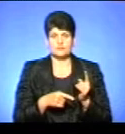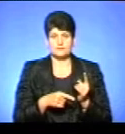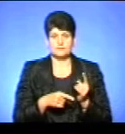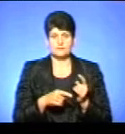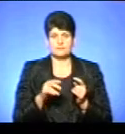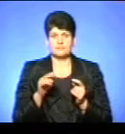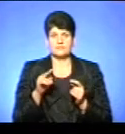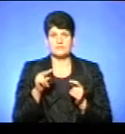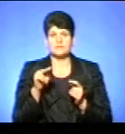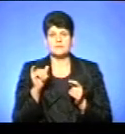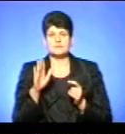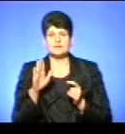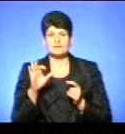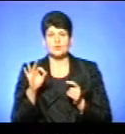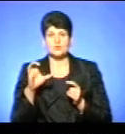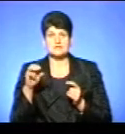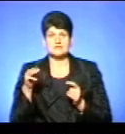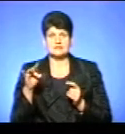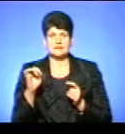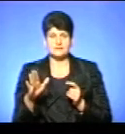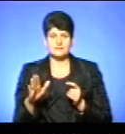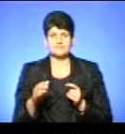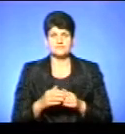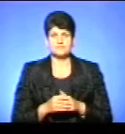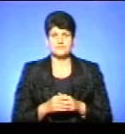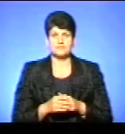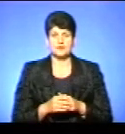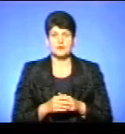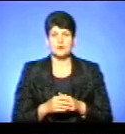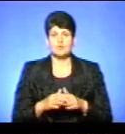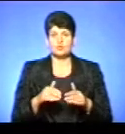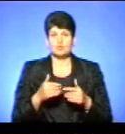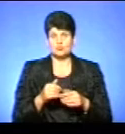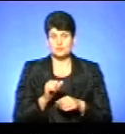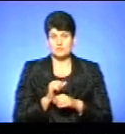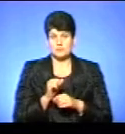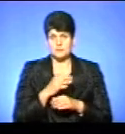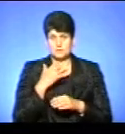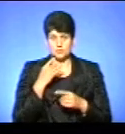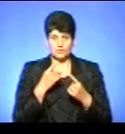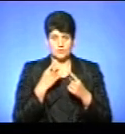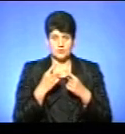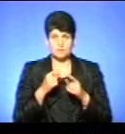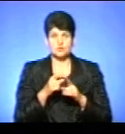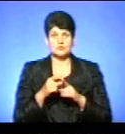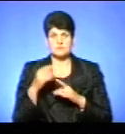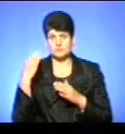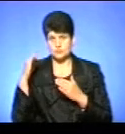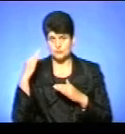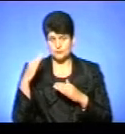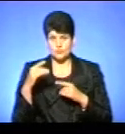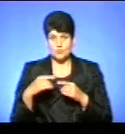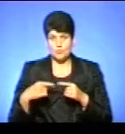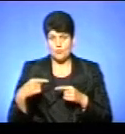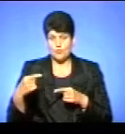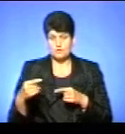Пів місяць, пів острів і такого іншого плану. Пропоную зупинитися, оскільки ми багато говорили про слова іншомовного походження, як вони